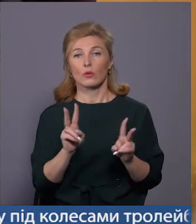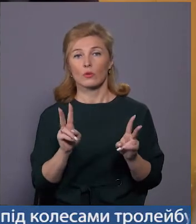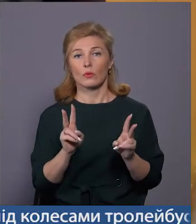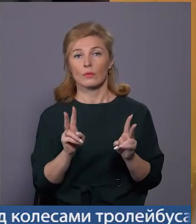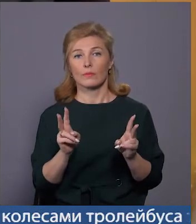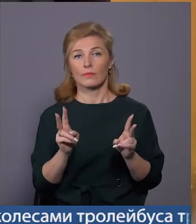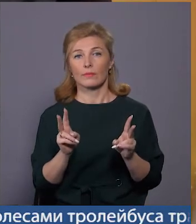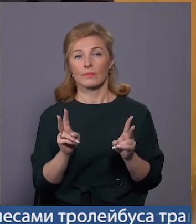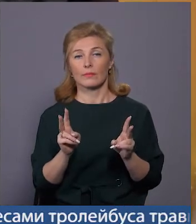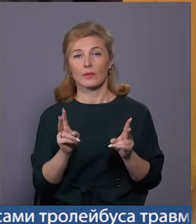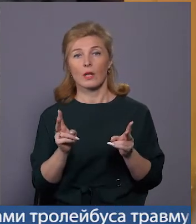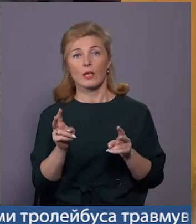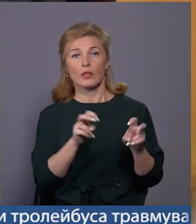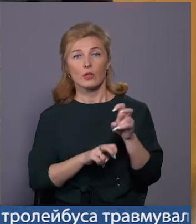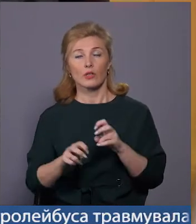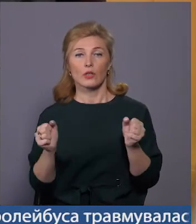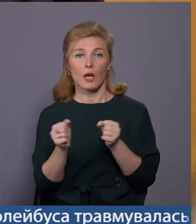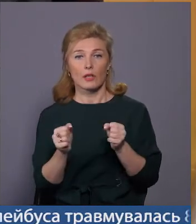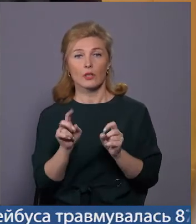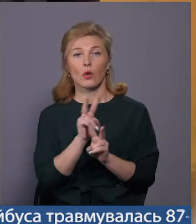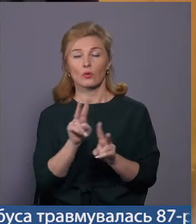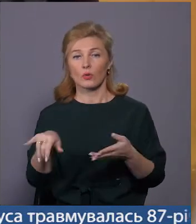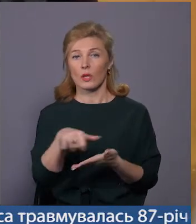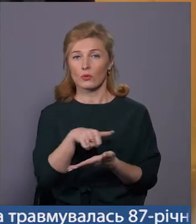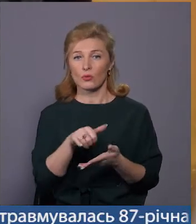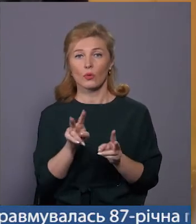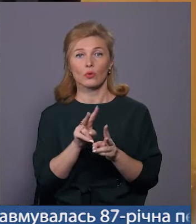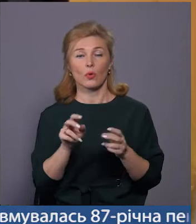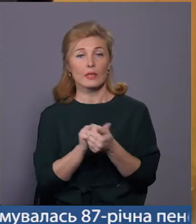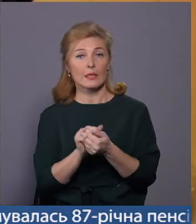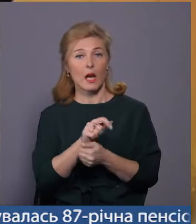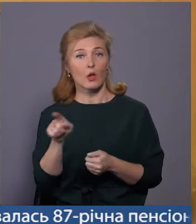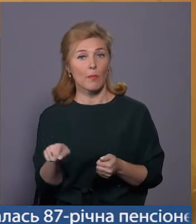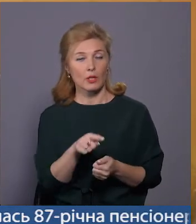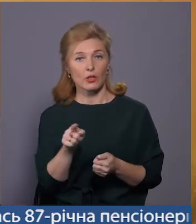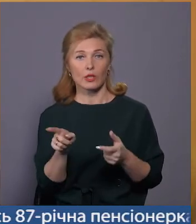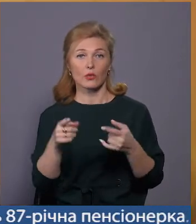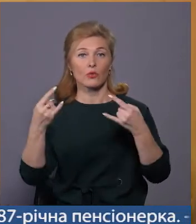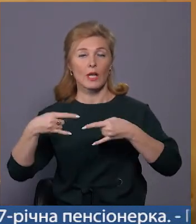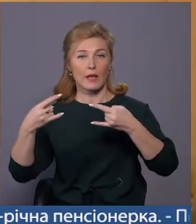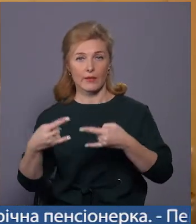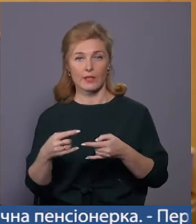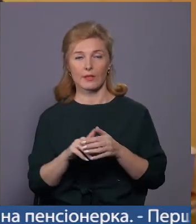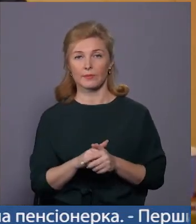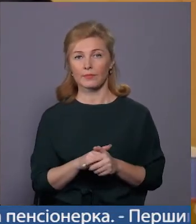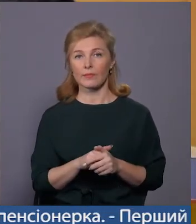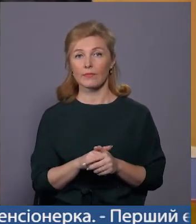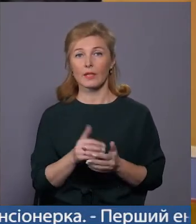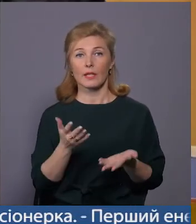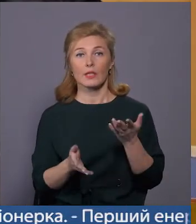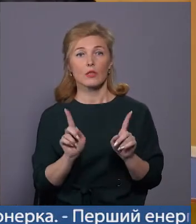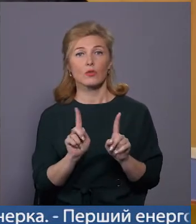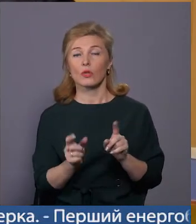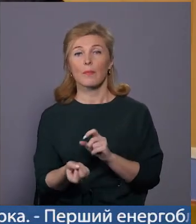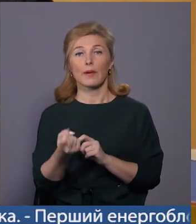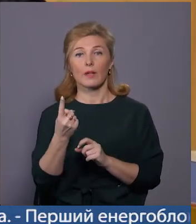холодильник іщить, хтось утюг, хтось стиральну машинку, телевізор. І коли щось з'являється, хтось там,